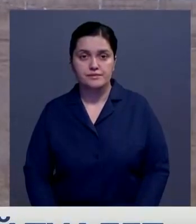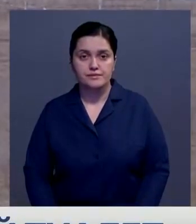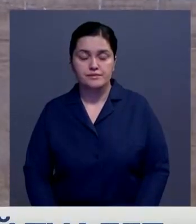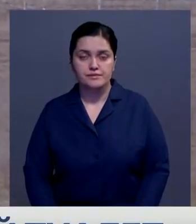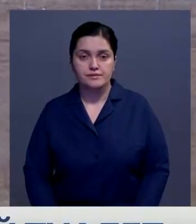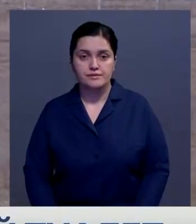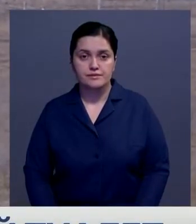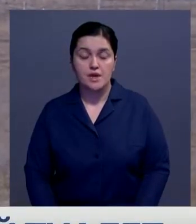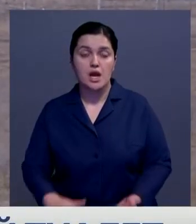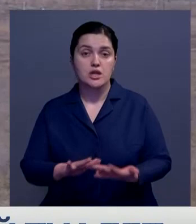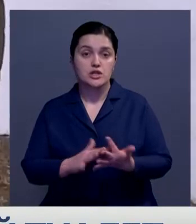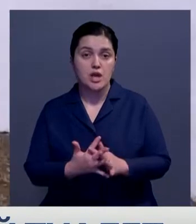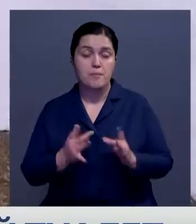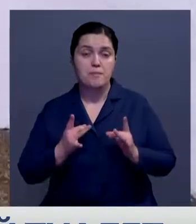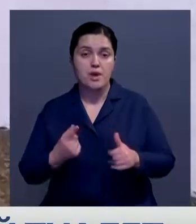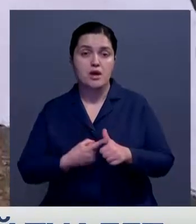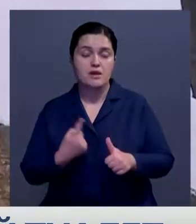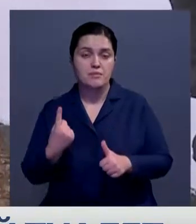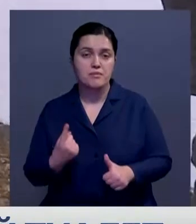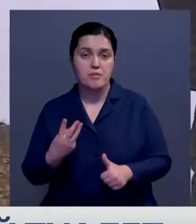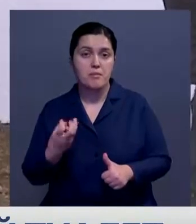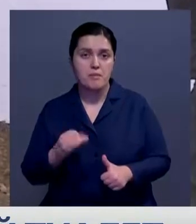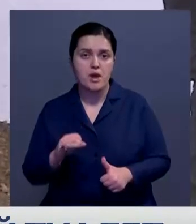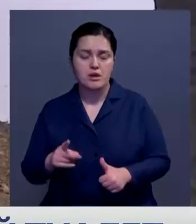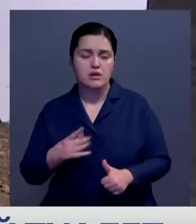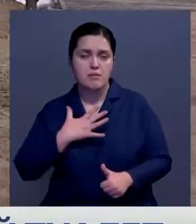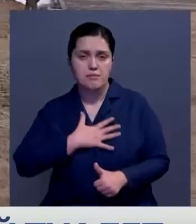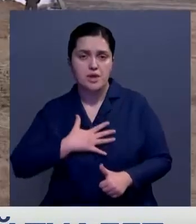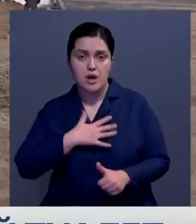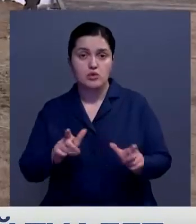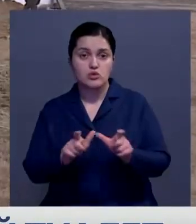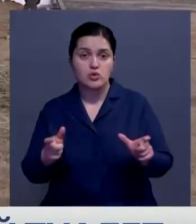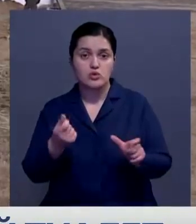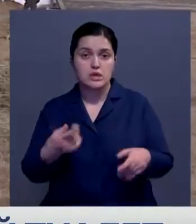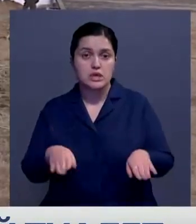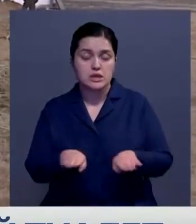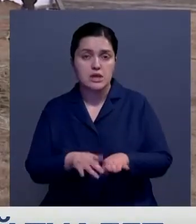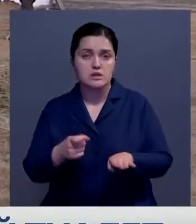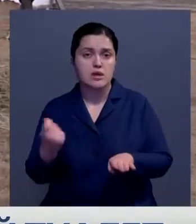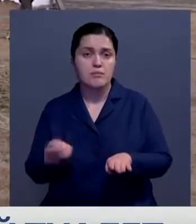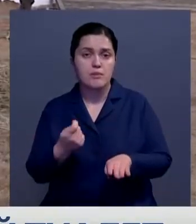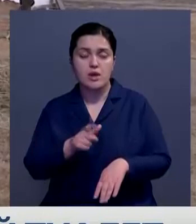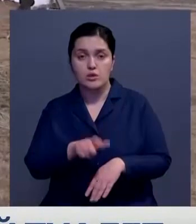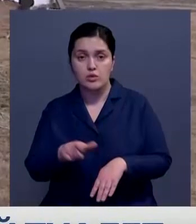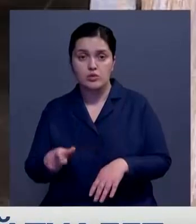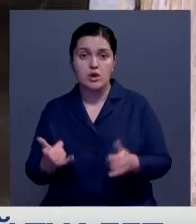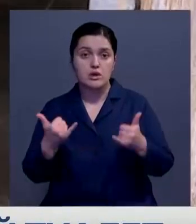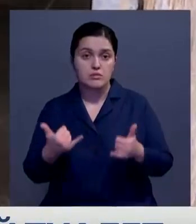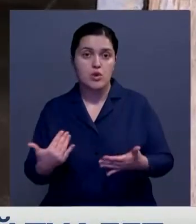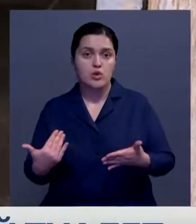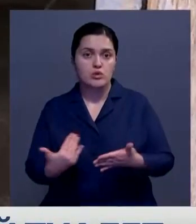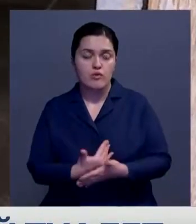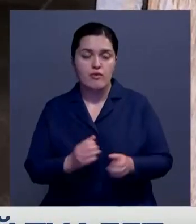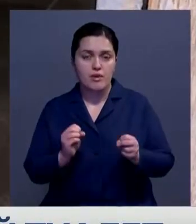Жители села с праздничным названием Первая Майя встревожены. Сначала их школу едва не закрыли из-за малокомплектности, а теперь вот новая